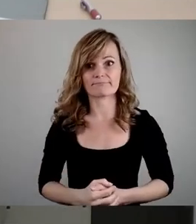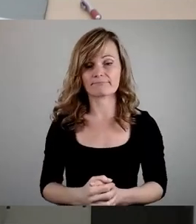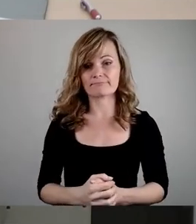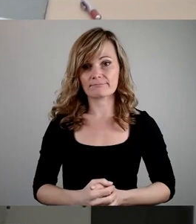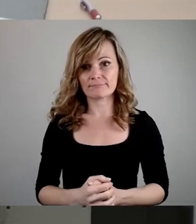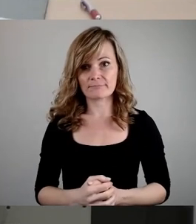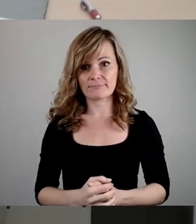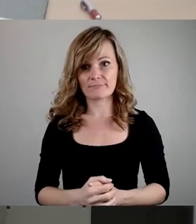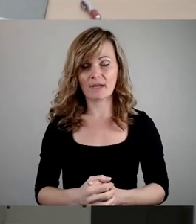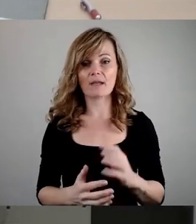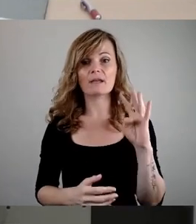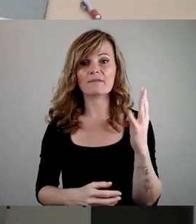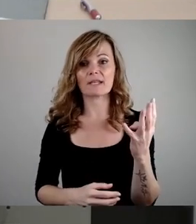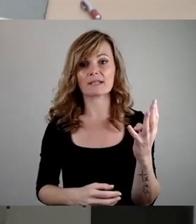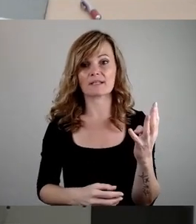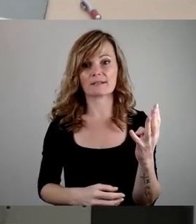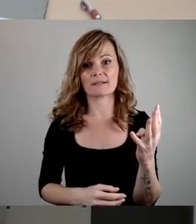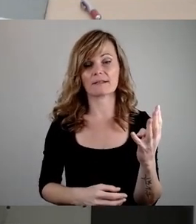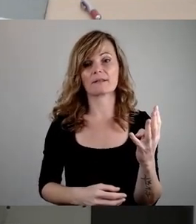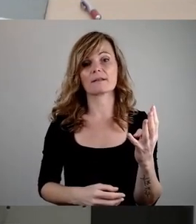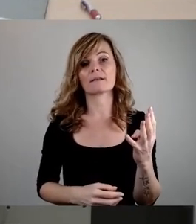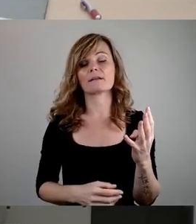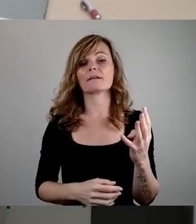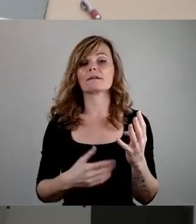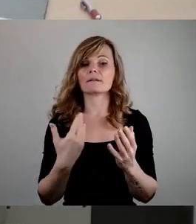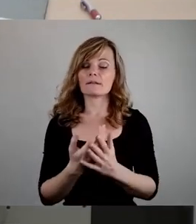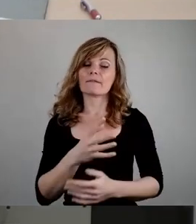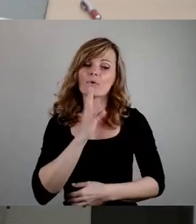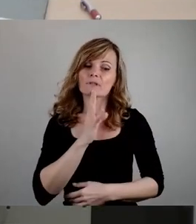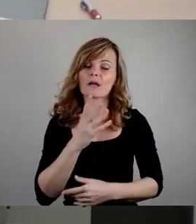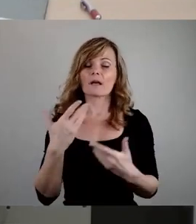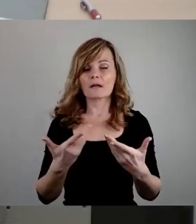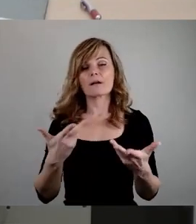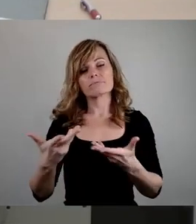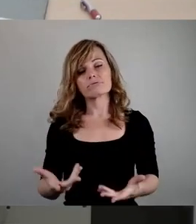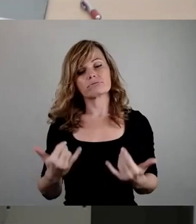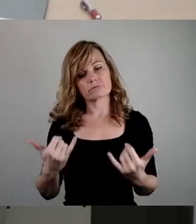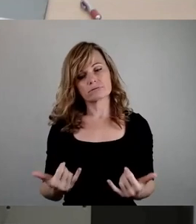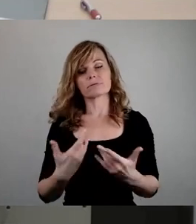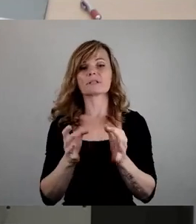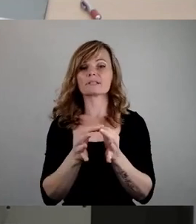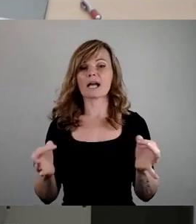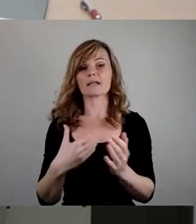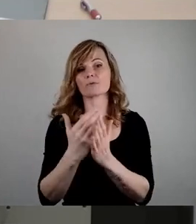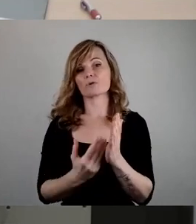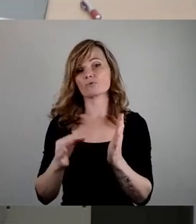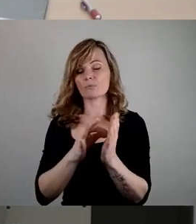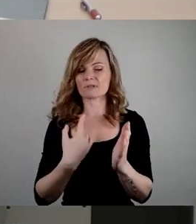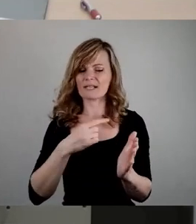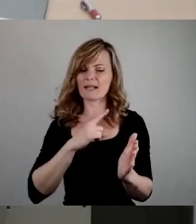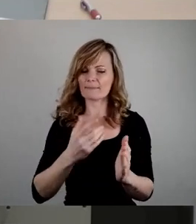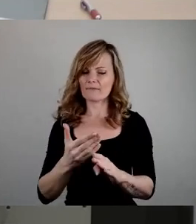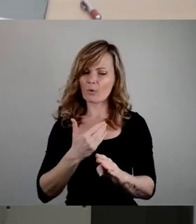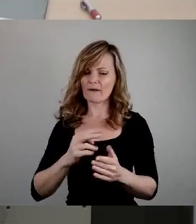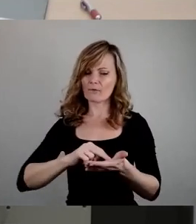Viertens, ich habe in Vorbereitung auf diesen Vortrag, also auf diese Rede, auf diesen Tagesordnungspunkt noch